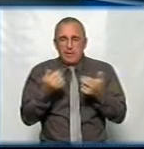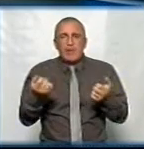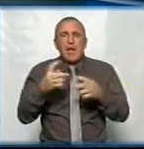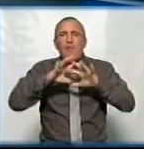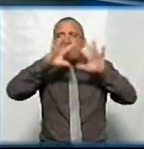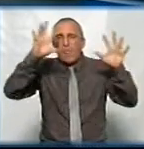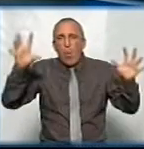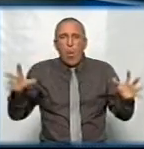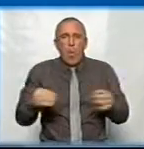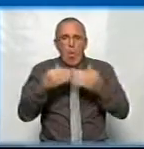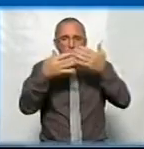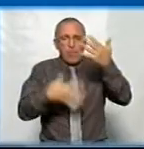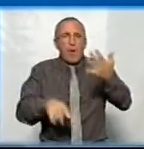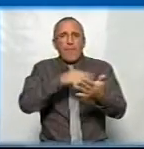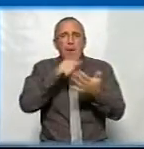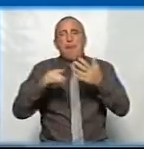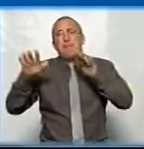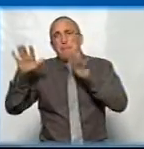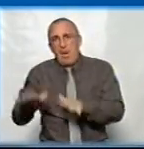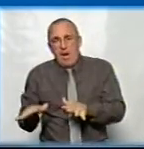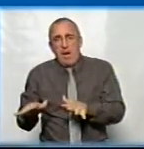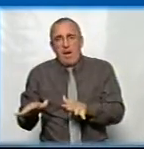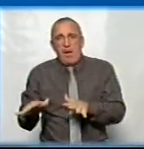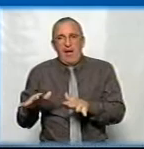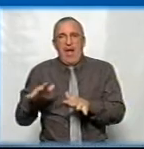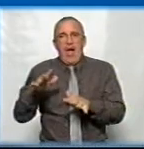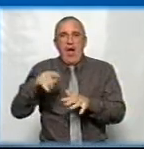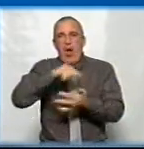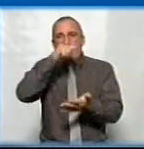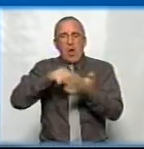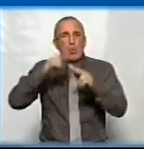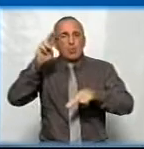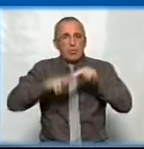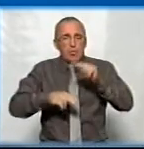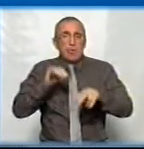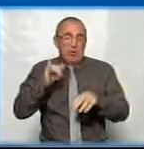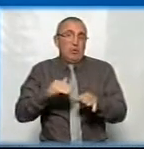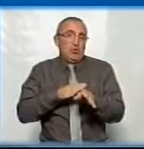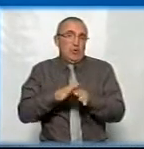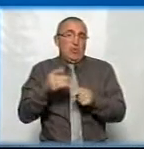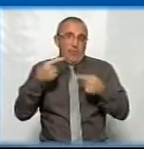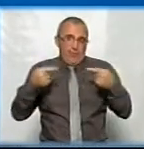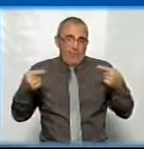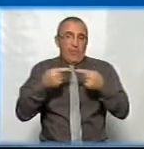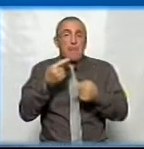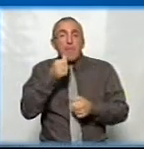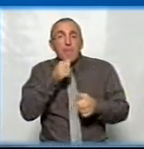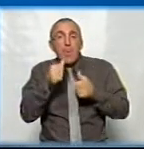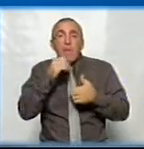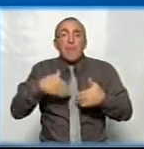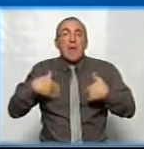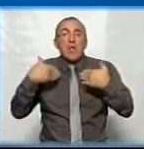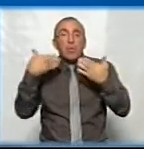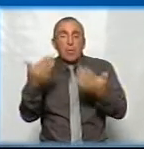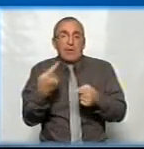комплекс питань. Це і місце, як градостроїтельна ситуація, ну і зовсім вірно, що це попытка пропонувати